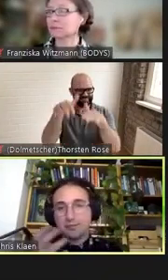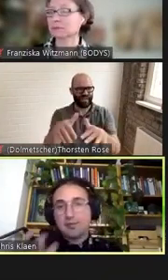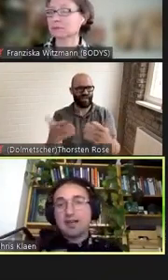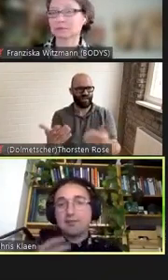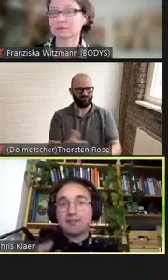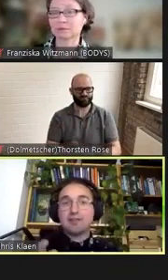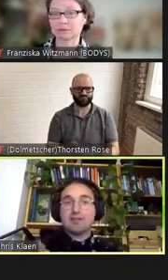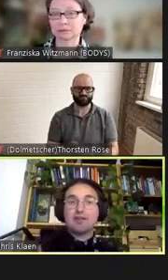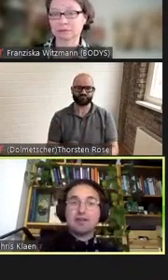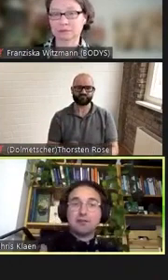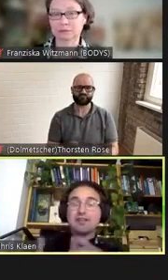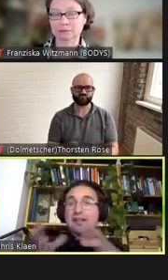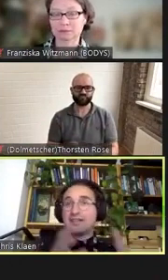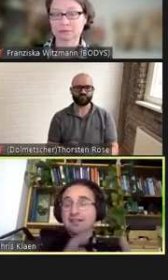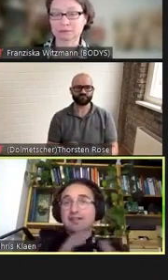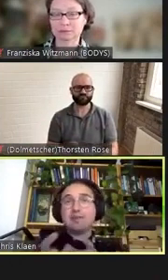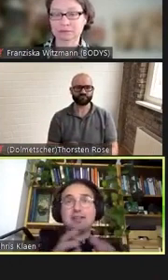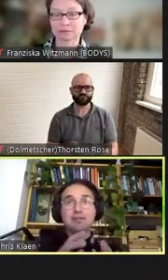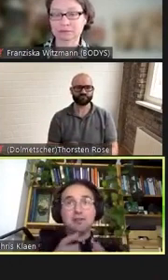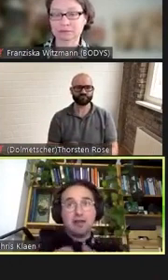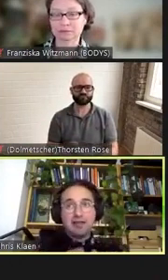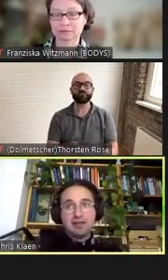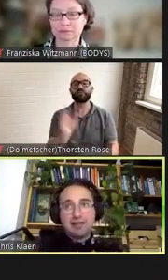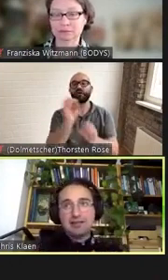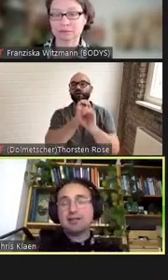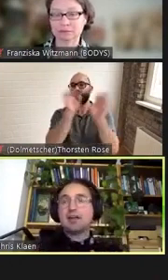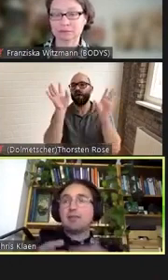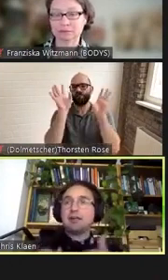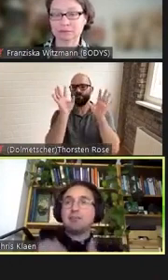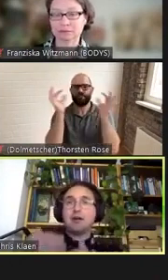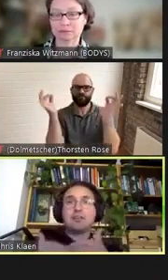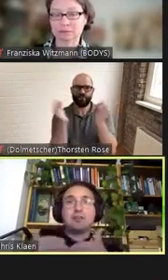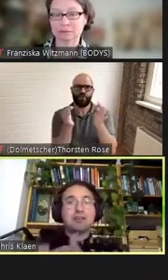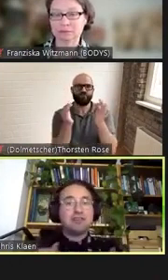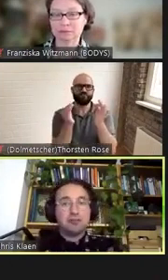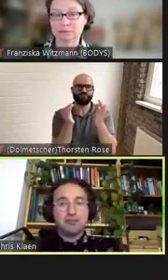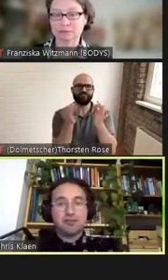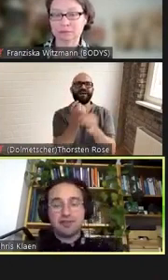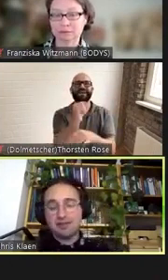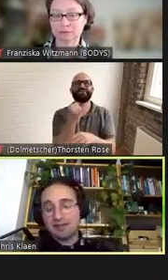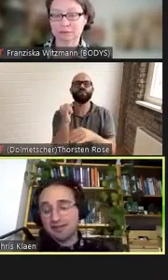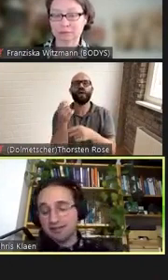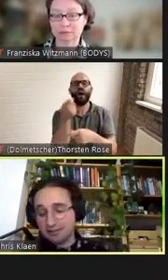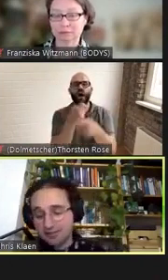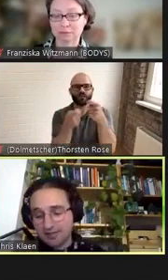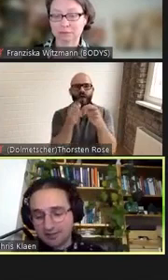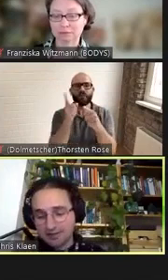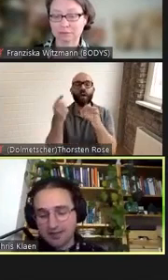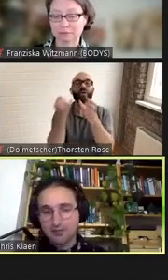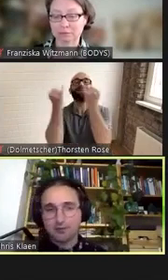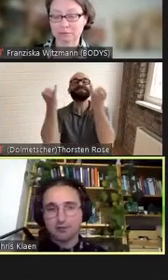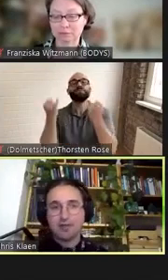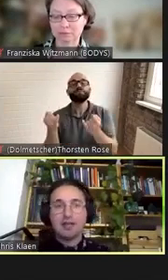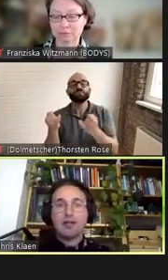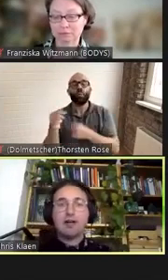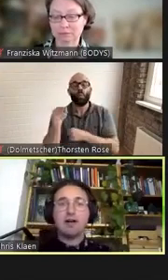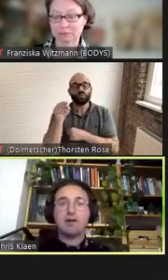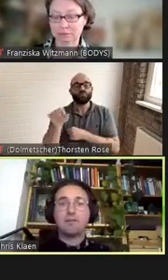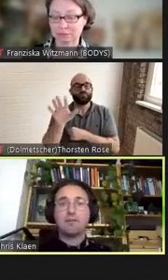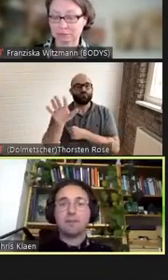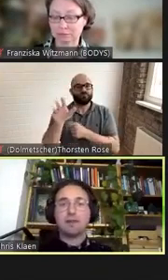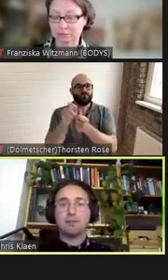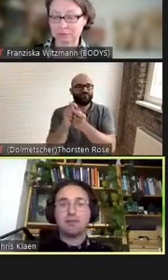Dazu bedarf es natürlich einerseits dem individuellen Handeln, aber eben auch der institutionellen Veränderung,